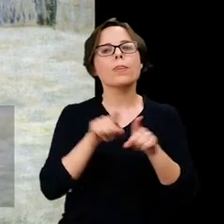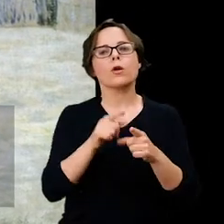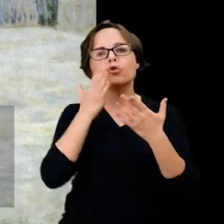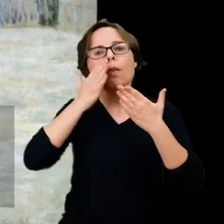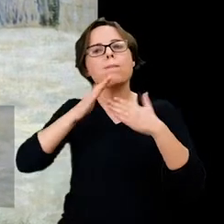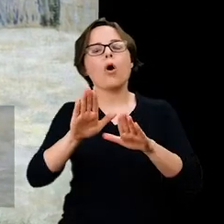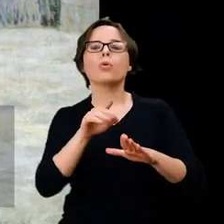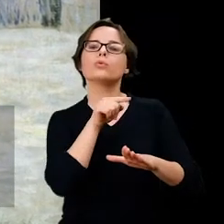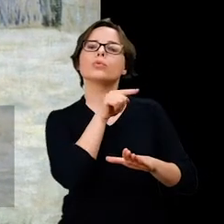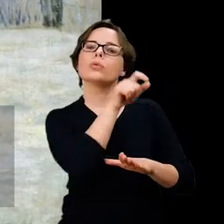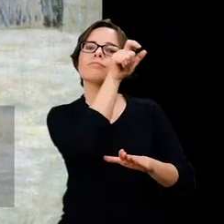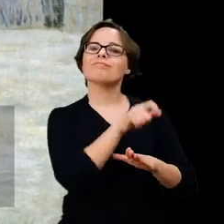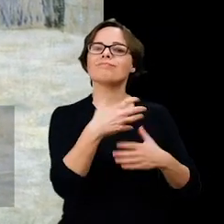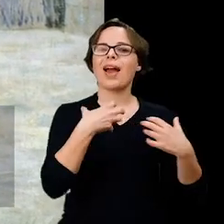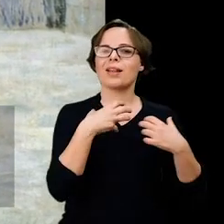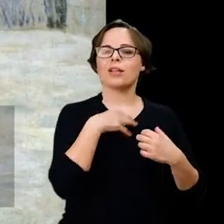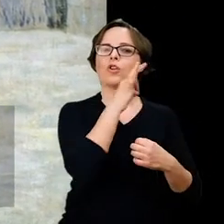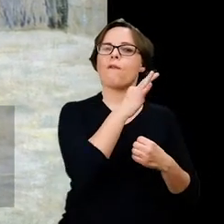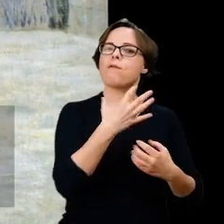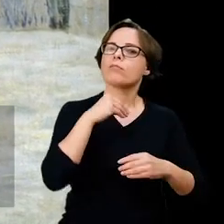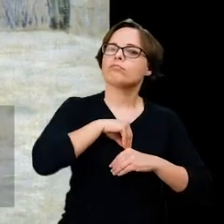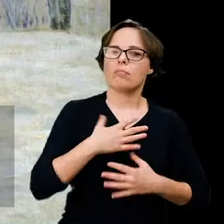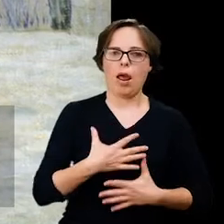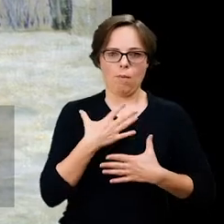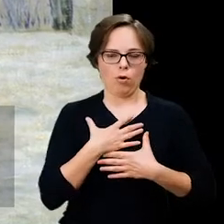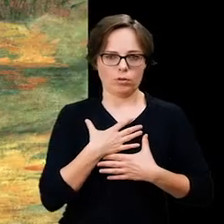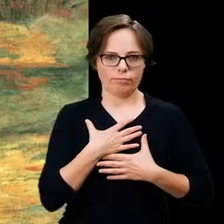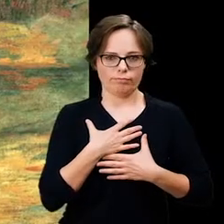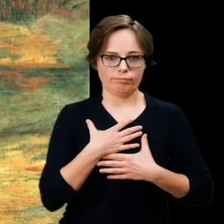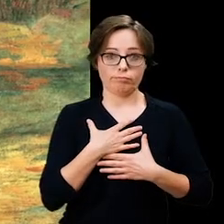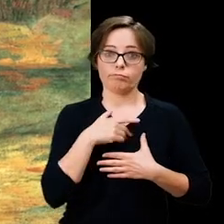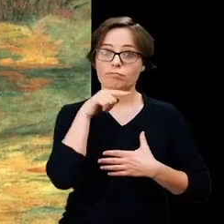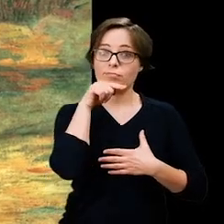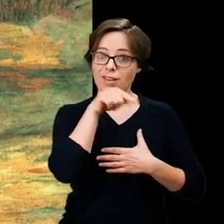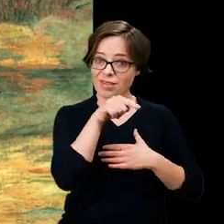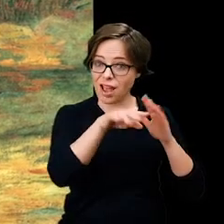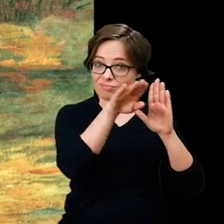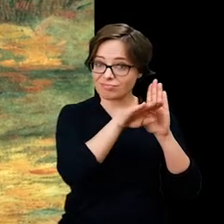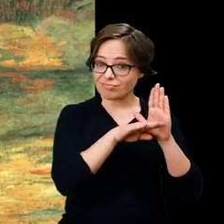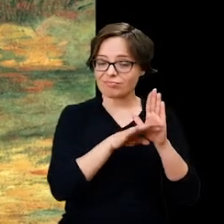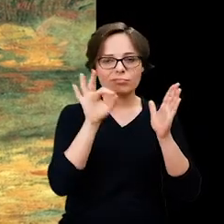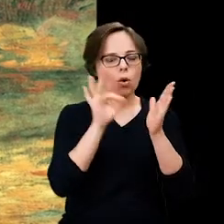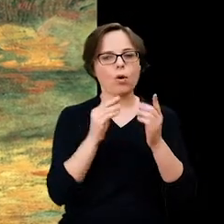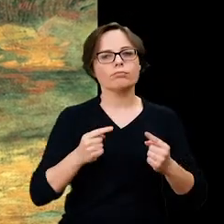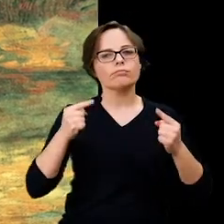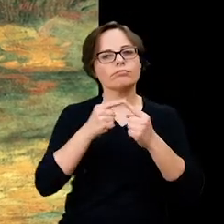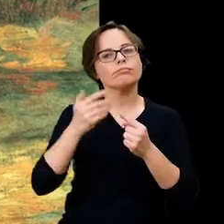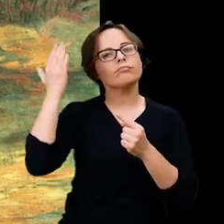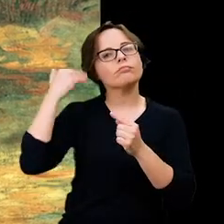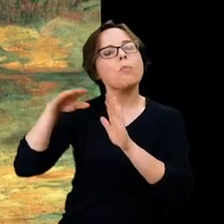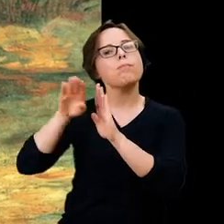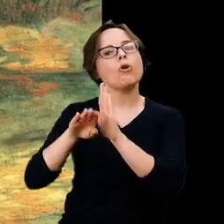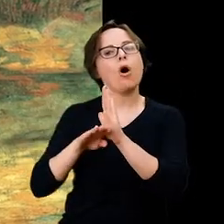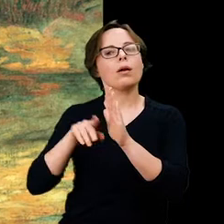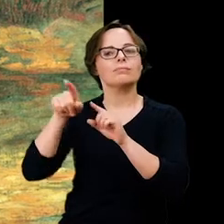oddających również nastroje i stany duchowe twórcy. Założenia te zbieżne były z ówczesnym programem